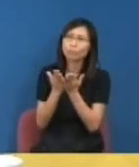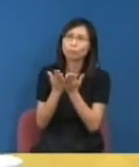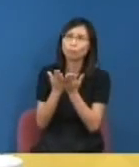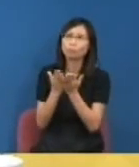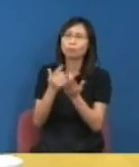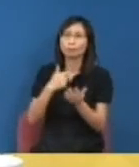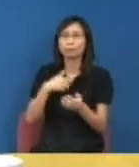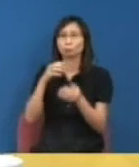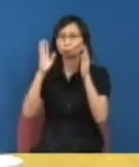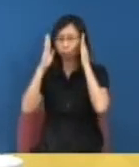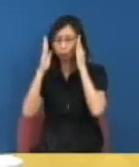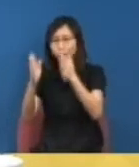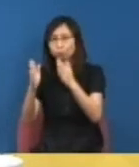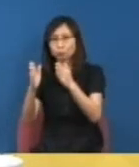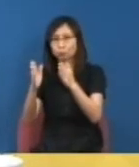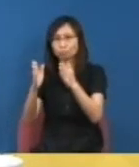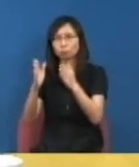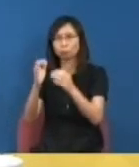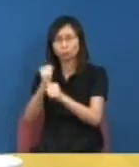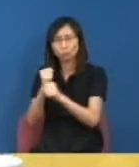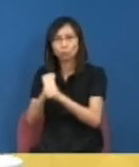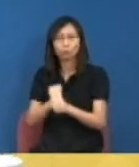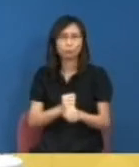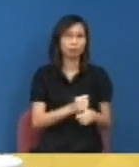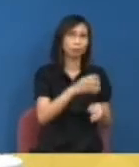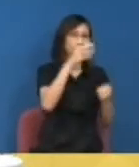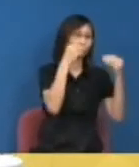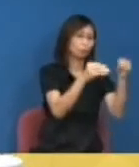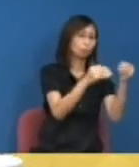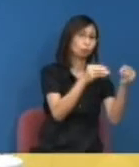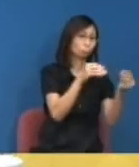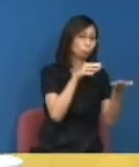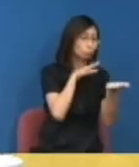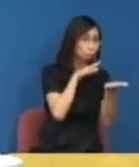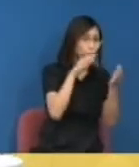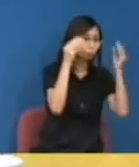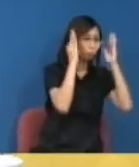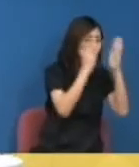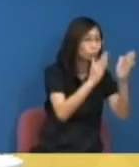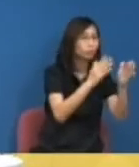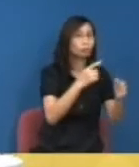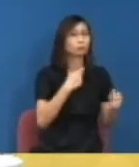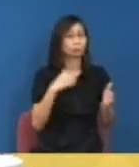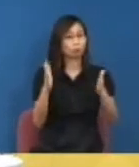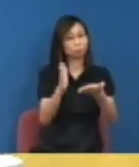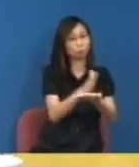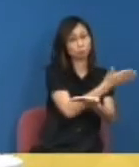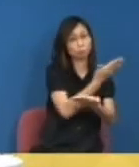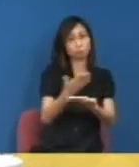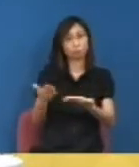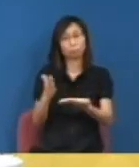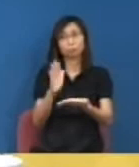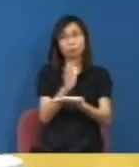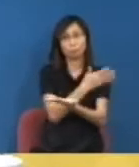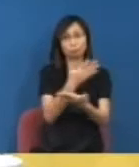你教育就搞教育的東西你公司就應該去賺錢我覺得我會分得比較開有的就是分局